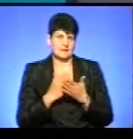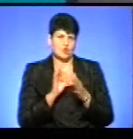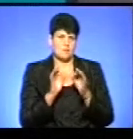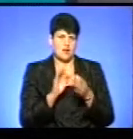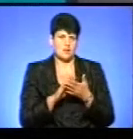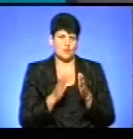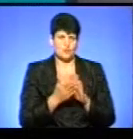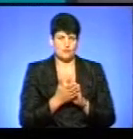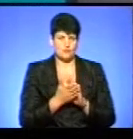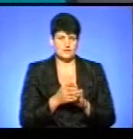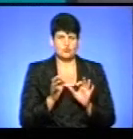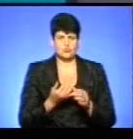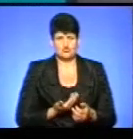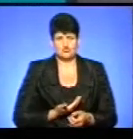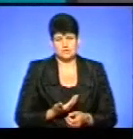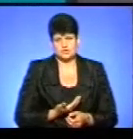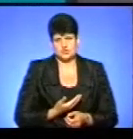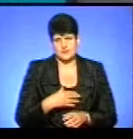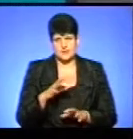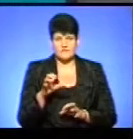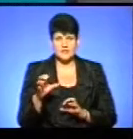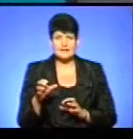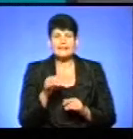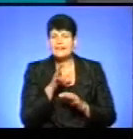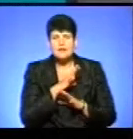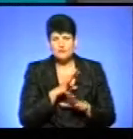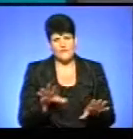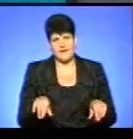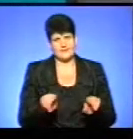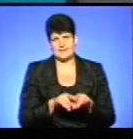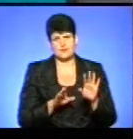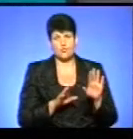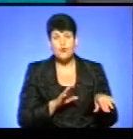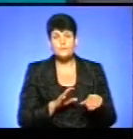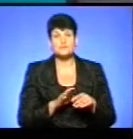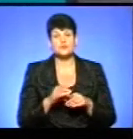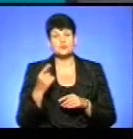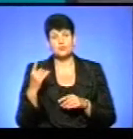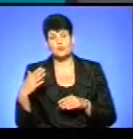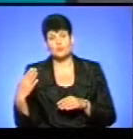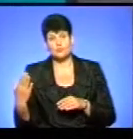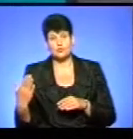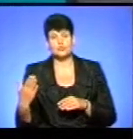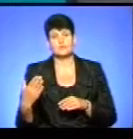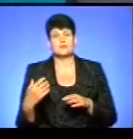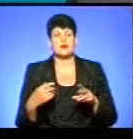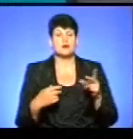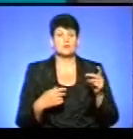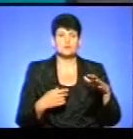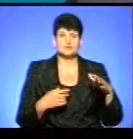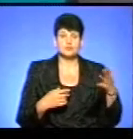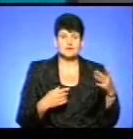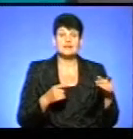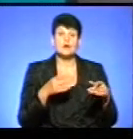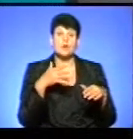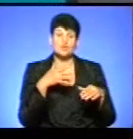гуманної життєдіяльності тварин. Не буває такого з одного боку, з іншого боку. Ти або розумієш,